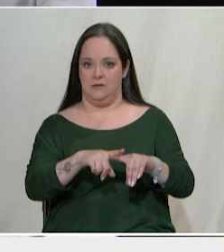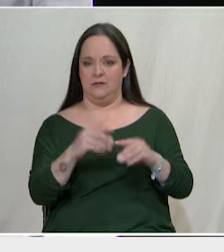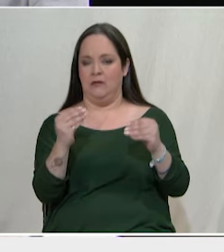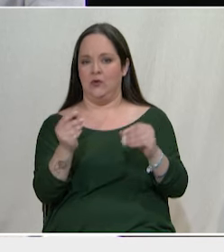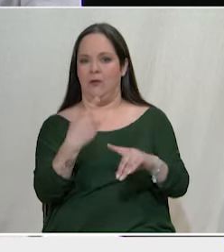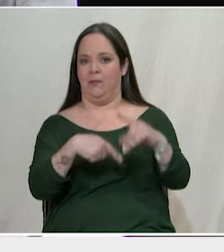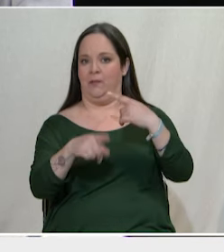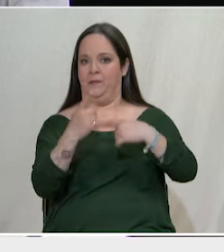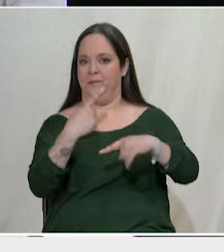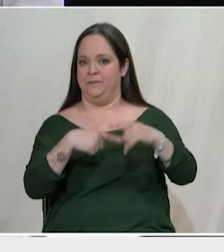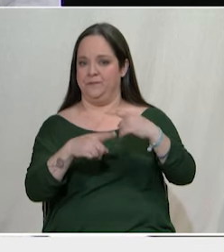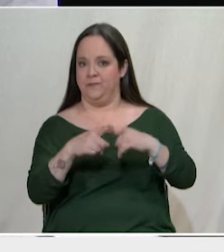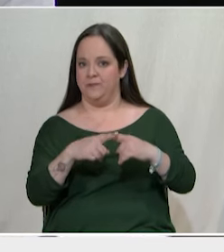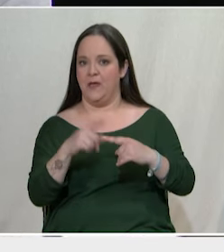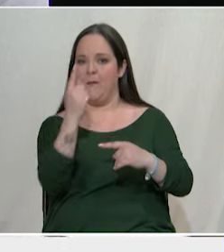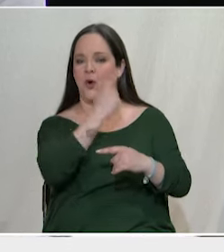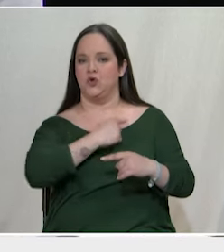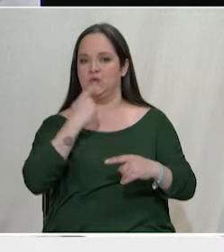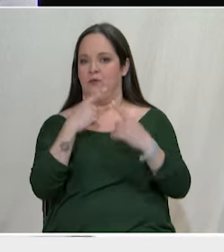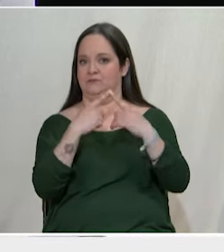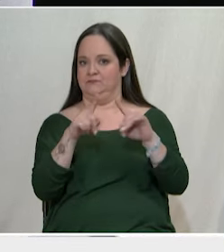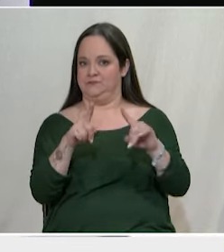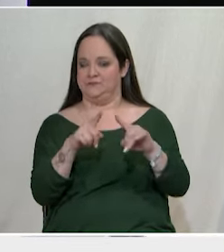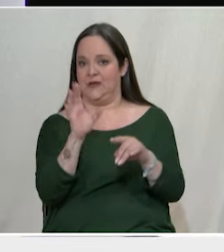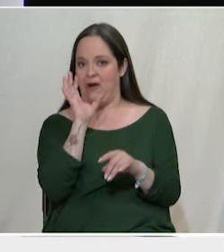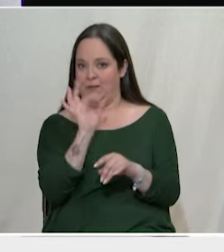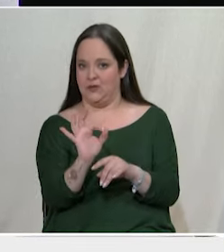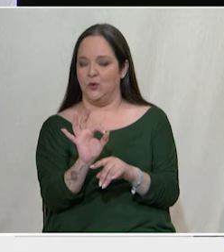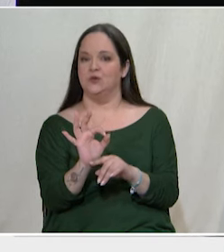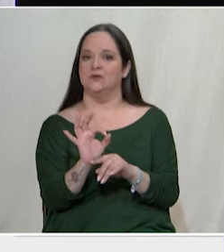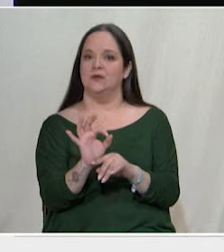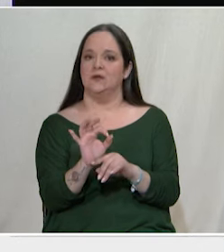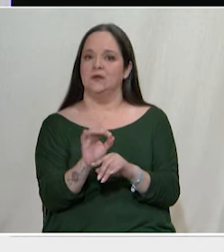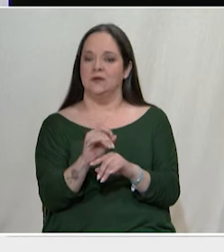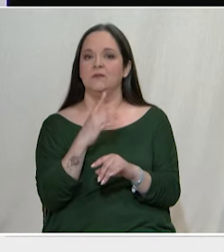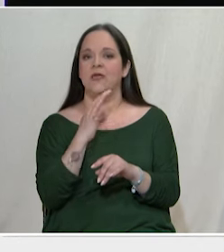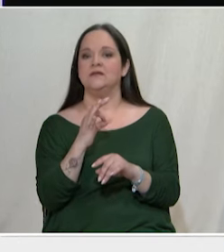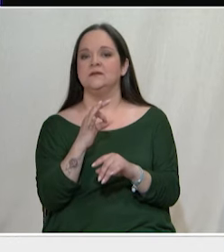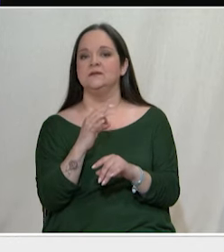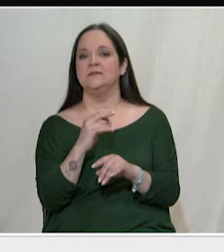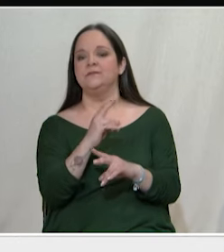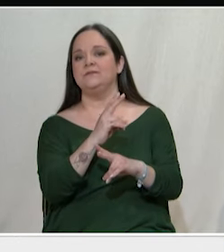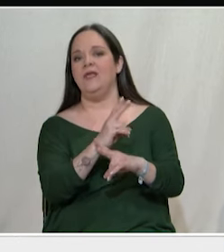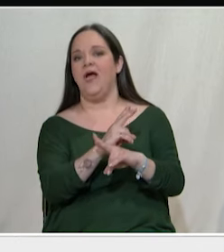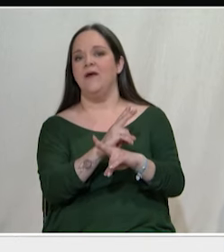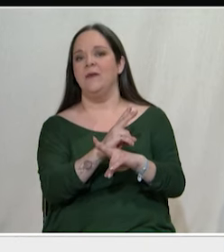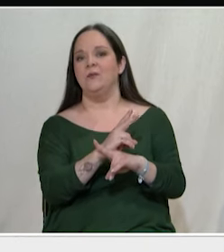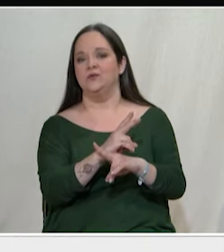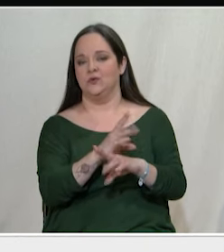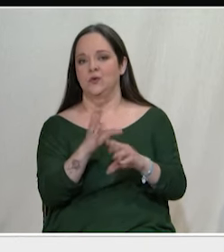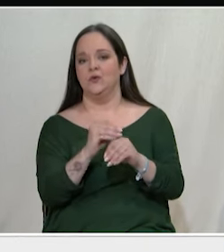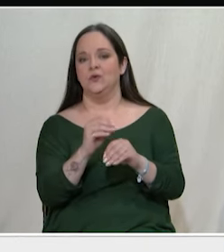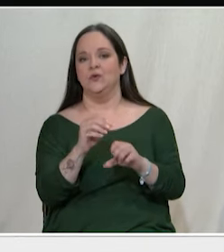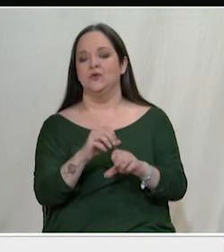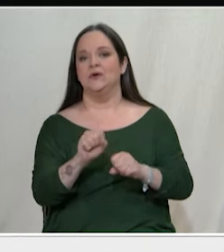δήθεν προσωπείο το οποίο στην πραγματικότητα δεν είναι τίποτε άλλο παρά μια εφεδρία για το χτύπημα του εργατικού κινήματος